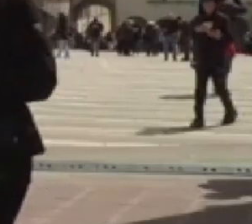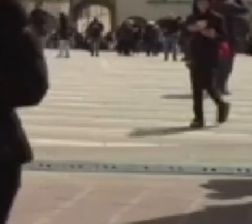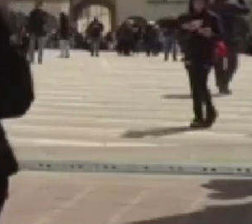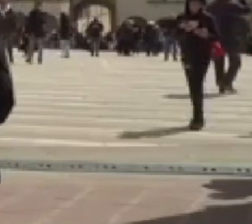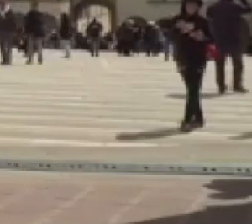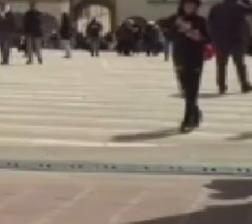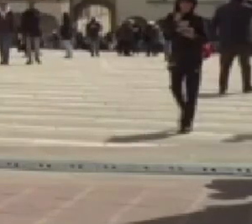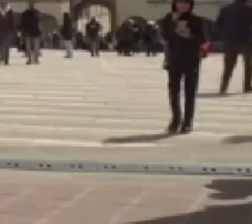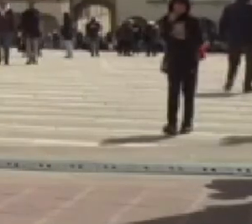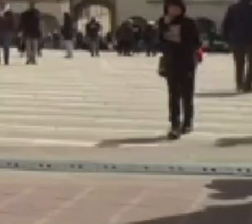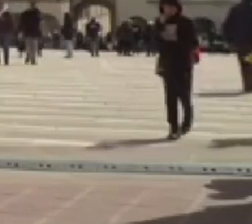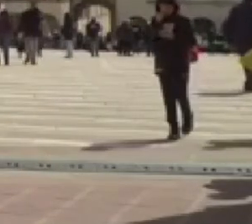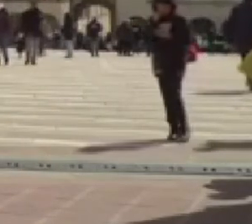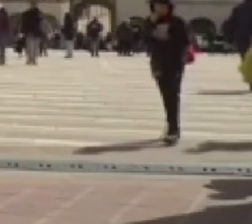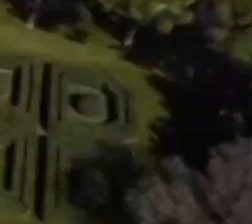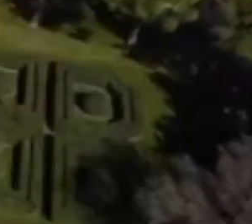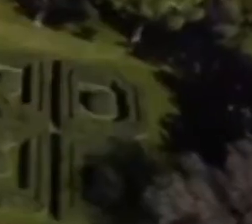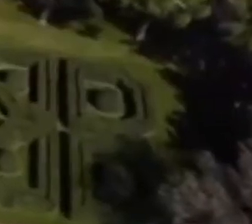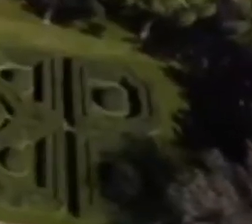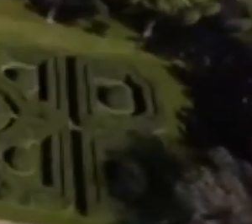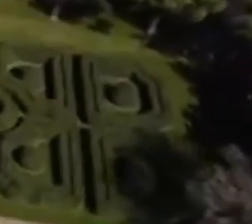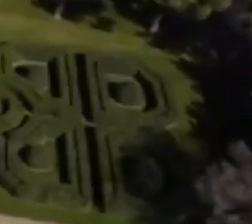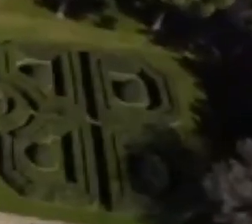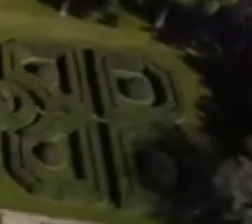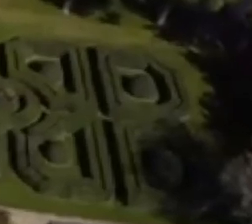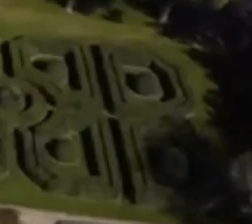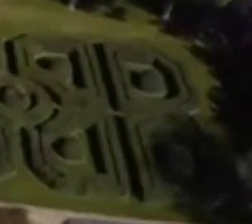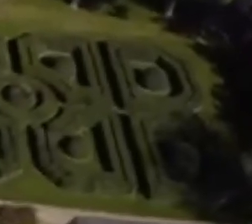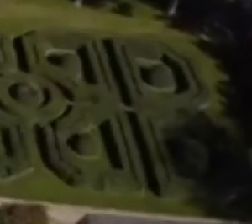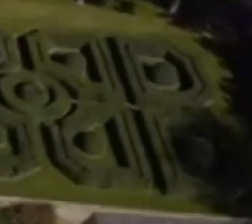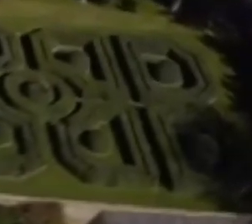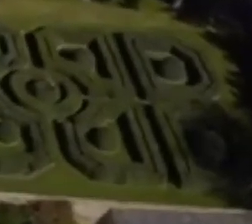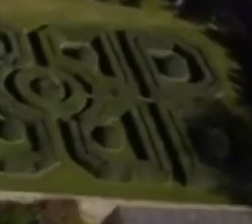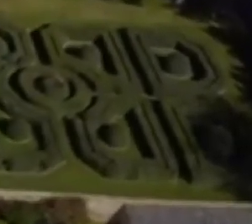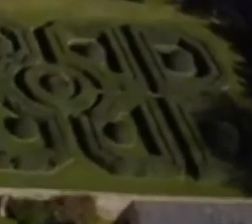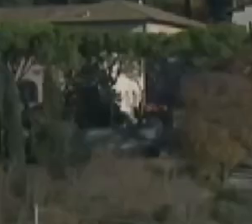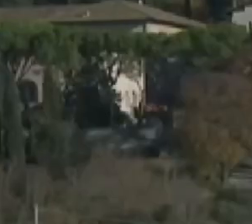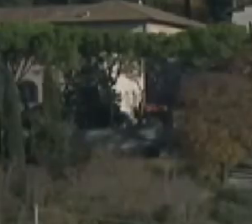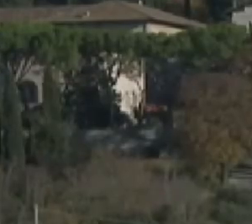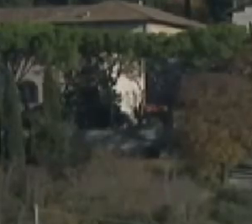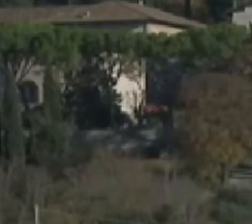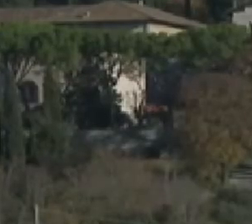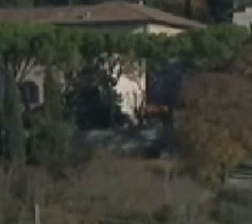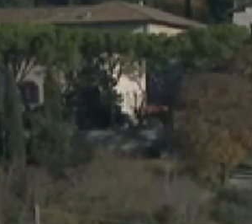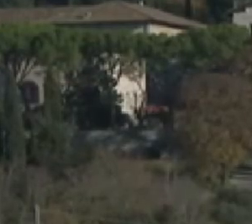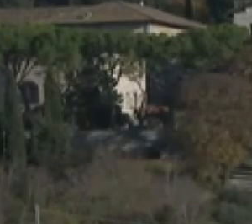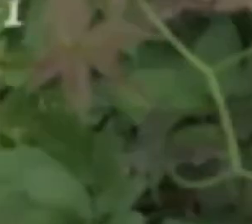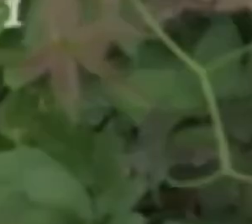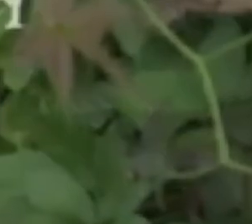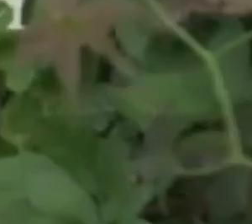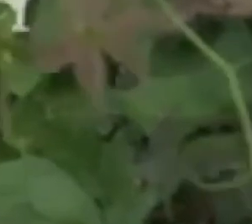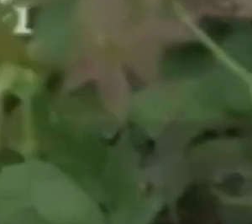Per la prima volta in assoluto i ministri degli stati del G7 si sono riuniti ad Assisi per un vertice a livello